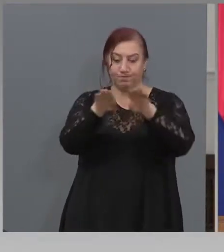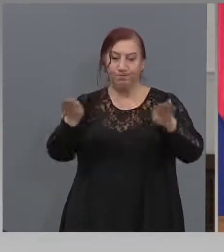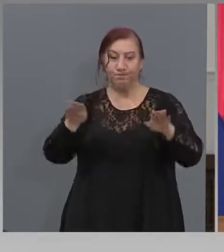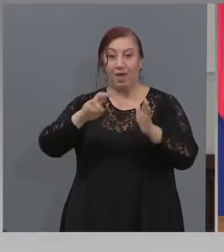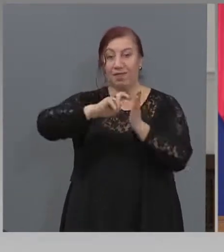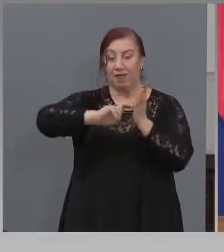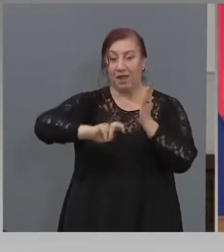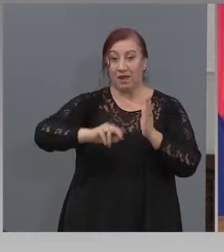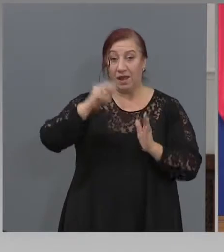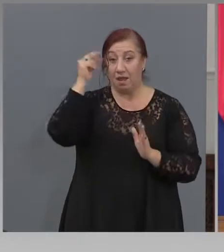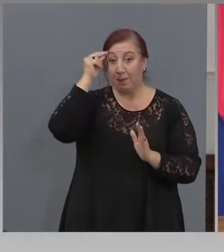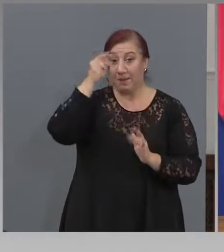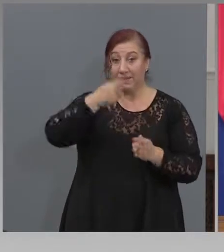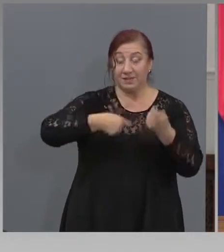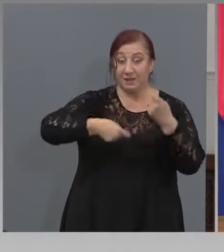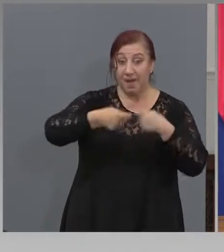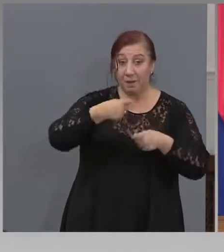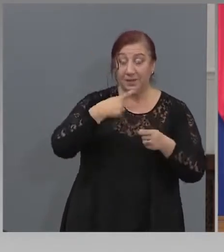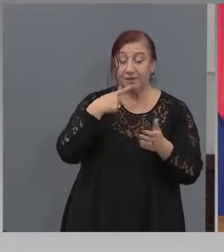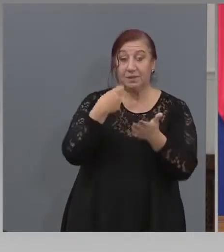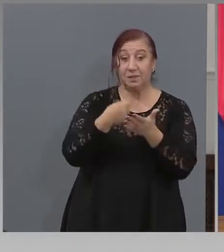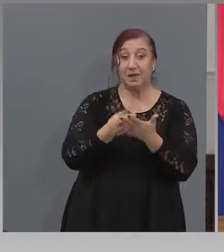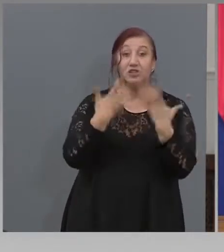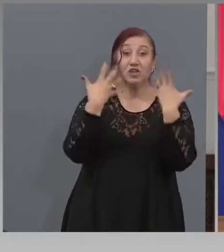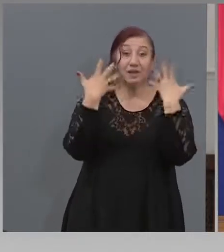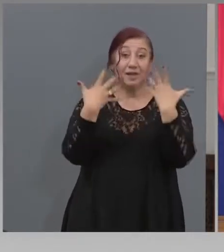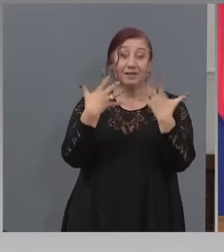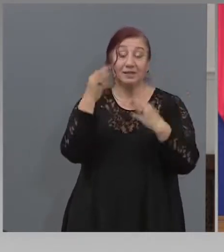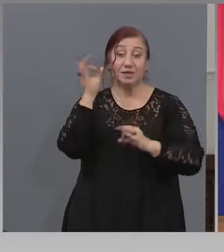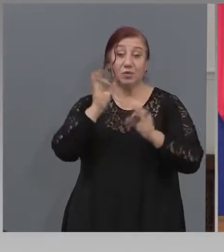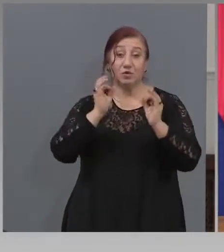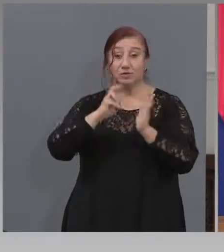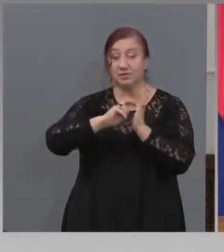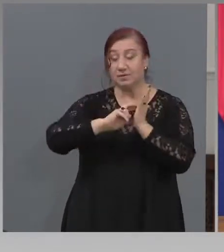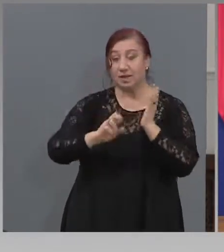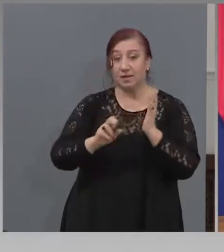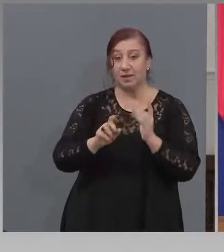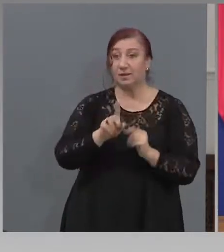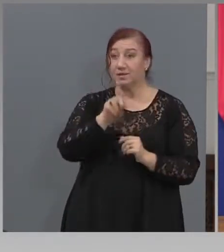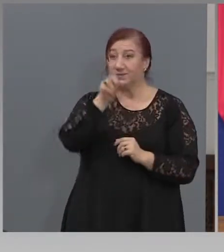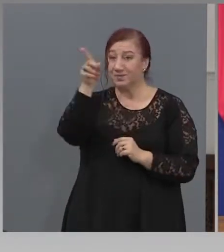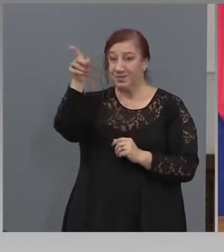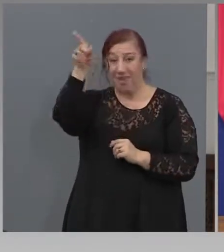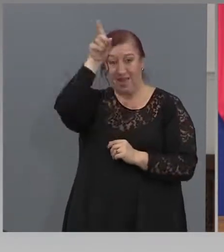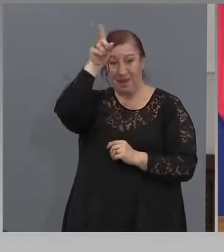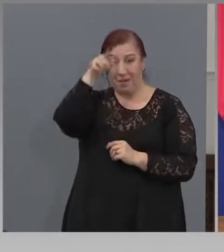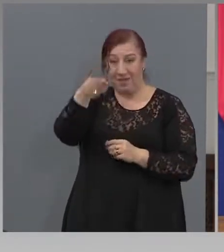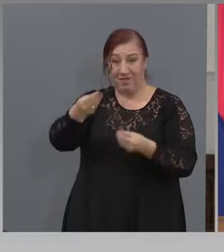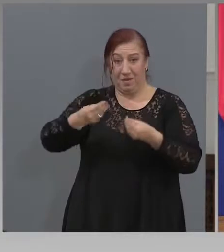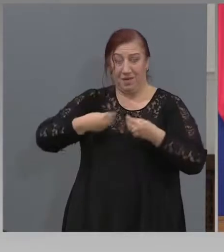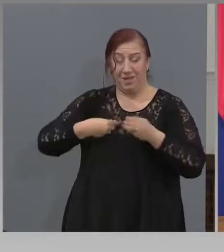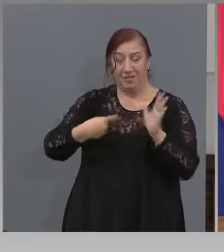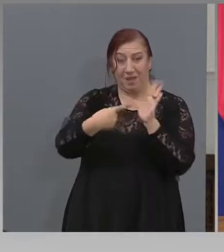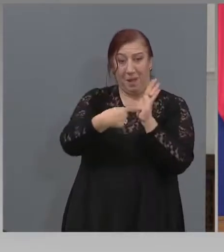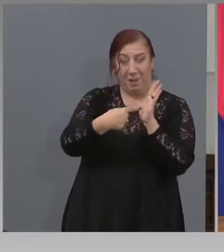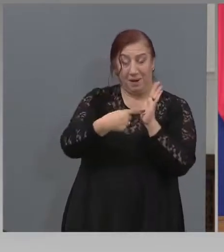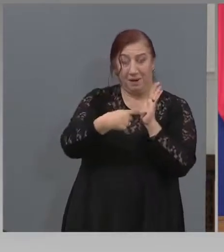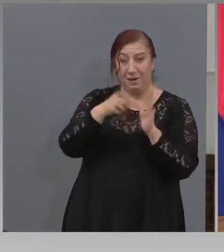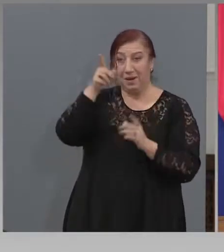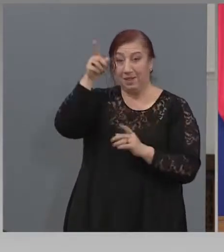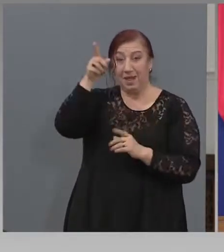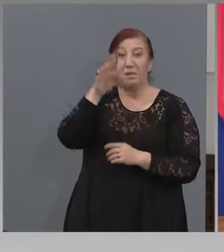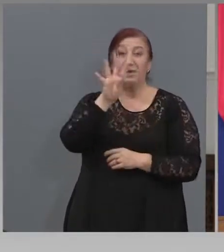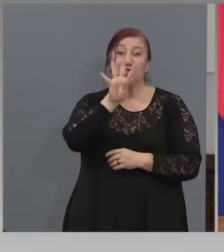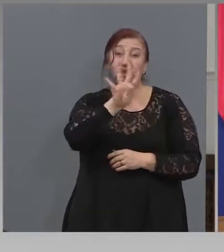% данък. В Германия, които ми давате за пример непрекръснато, мисля, че е 46%.